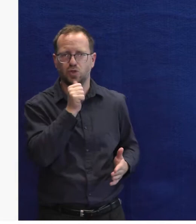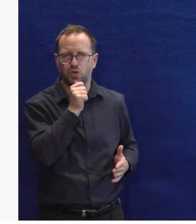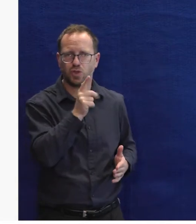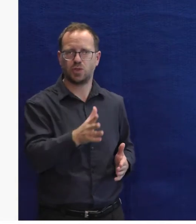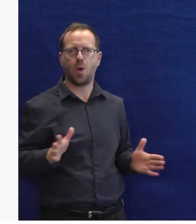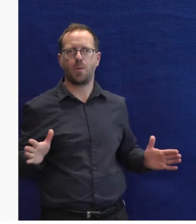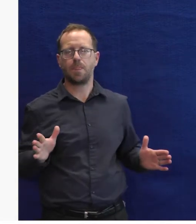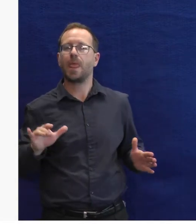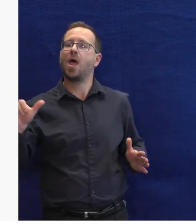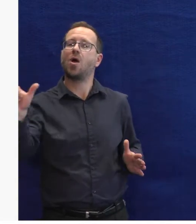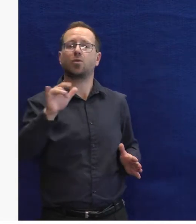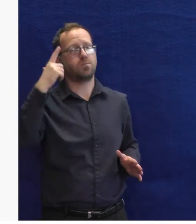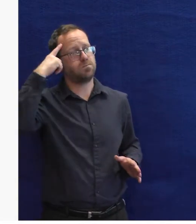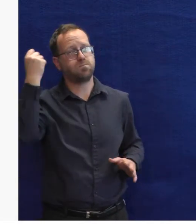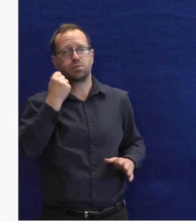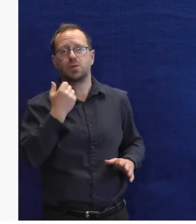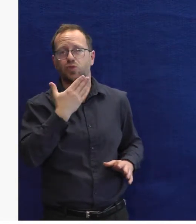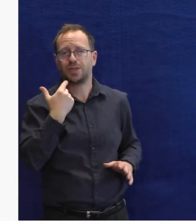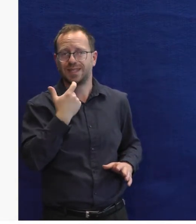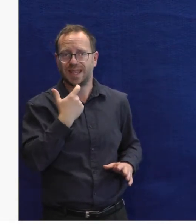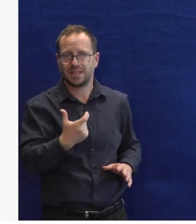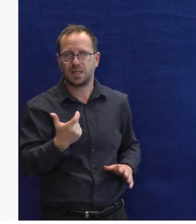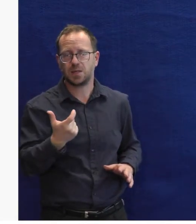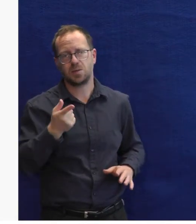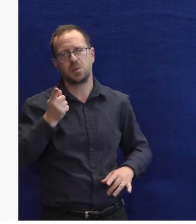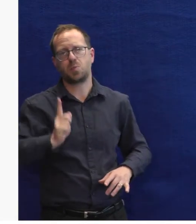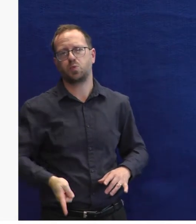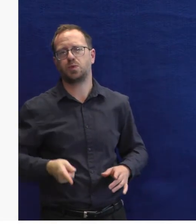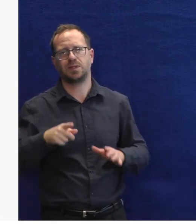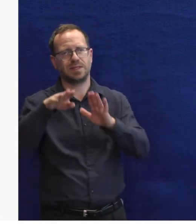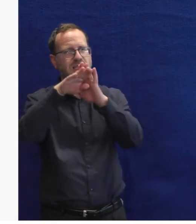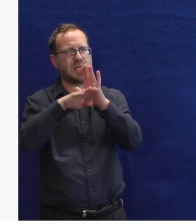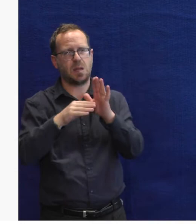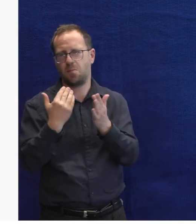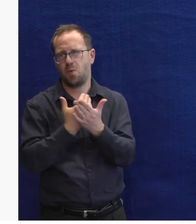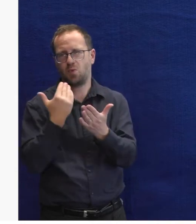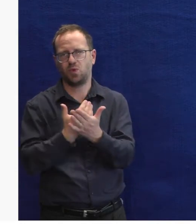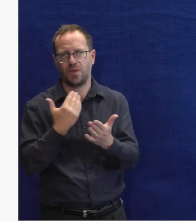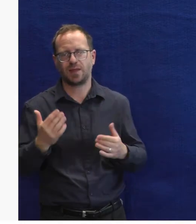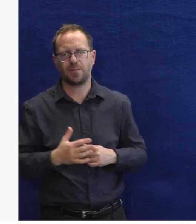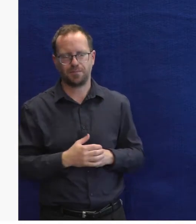které pokud my budeme dobře rozumět česky, tak vlastně se seznamem nemusíte dělat.